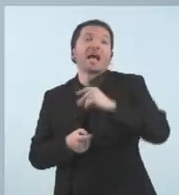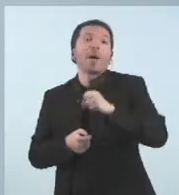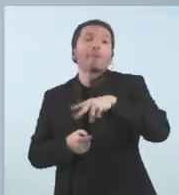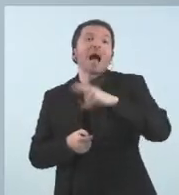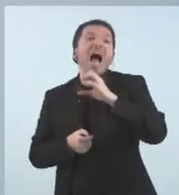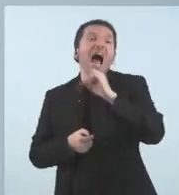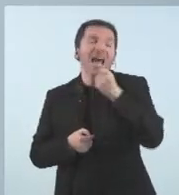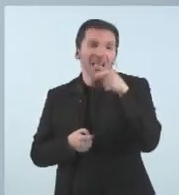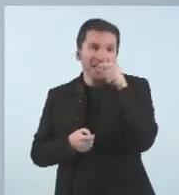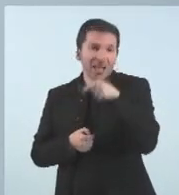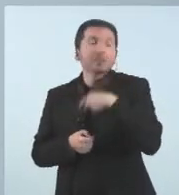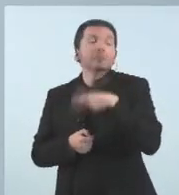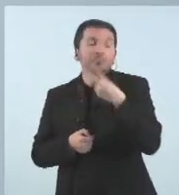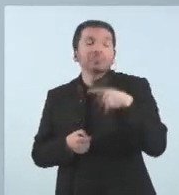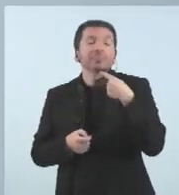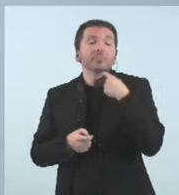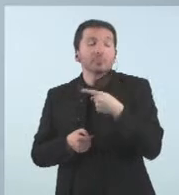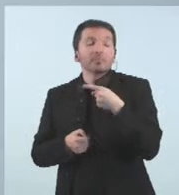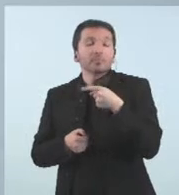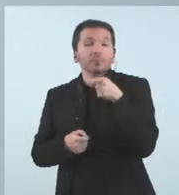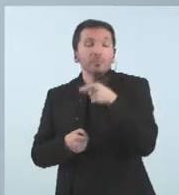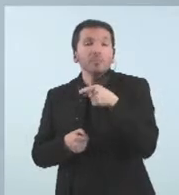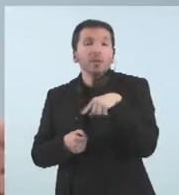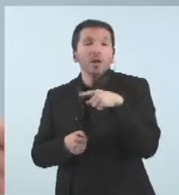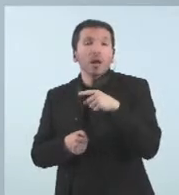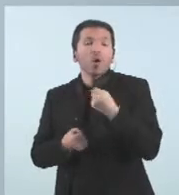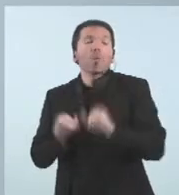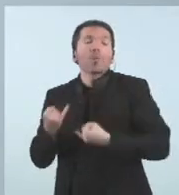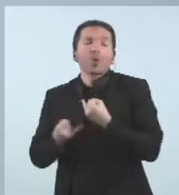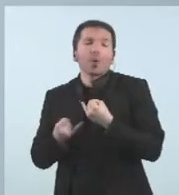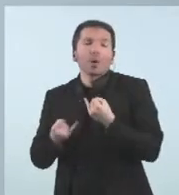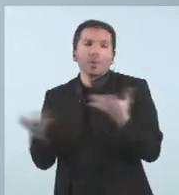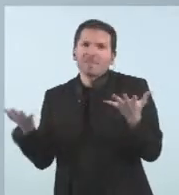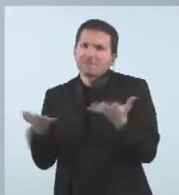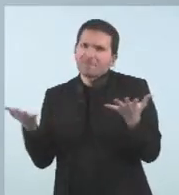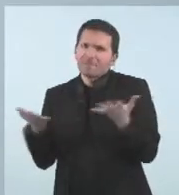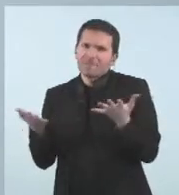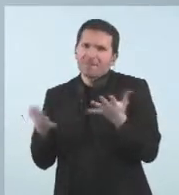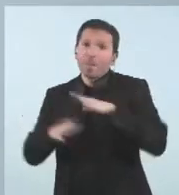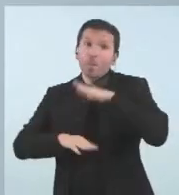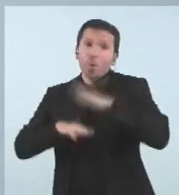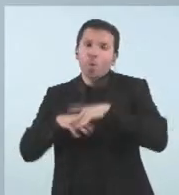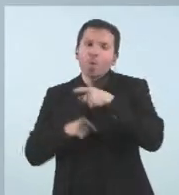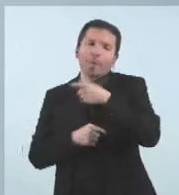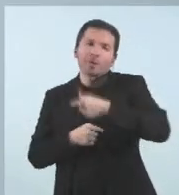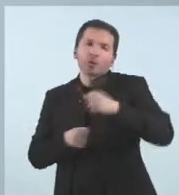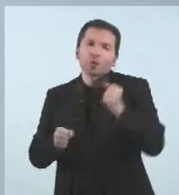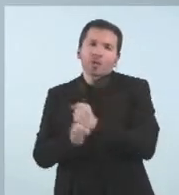'experts internacionals doncs tenen un problema molt greu amb les baixes laborals això és normal